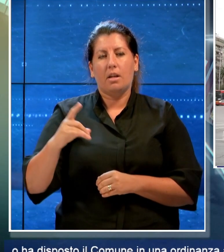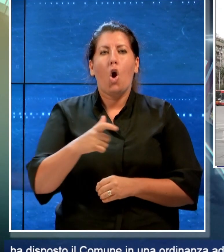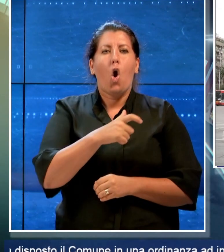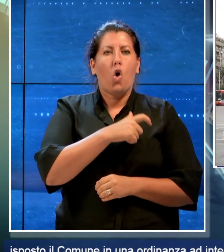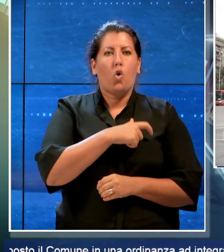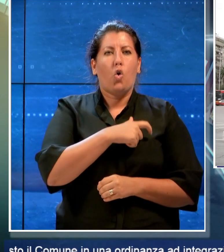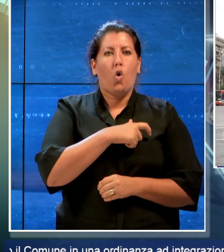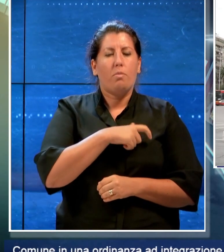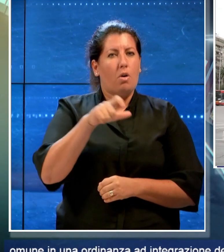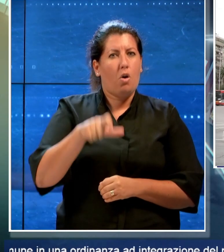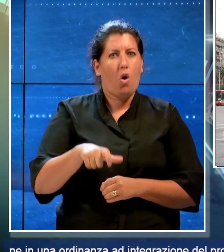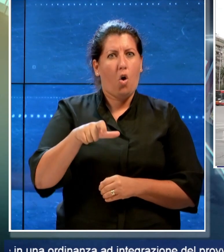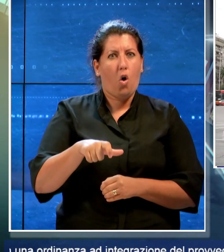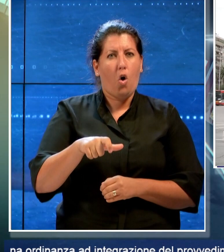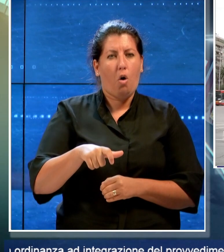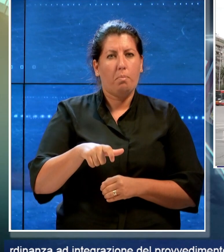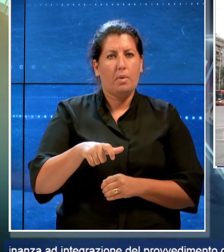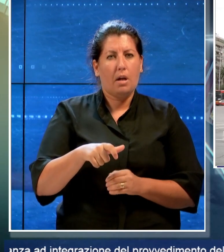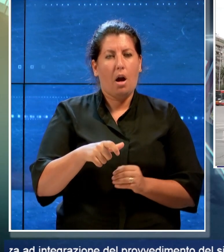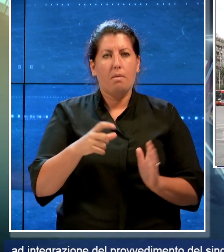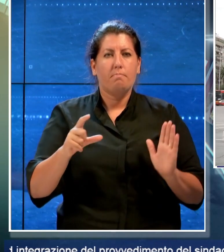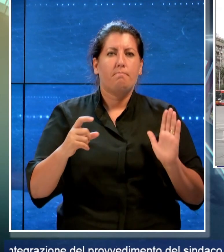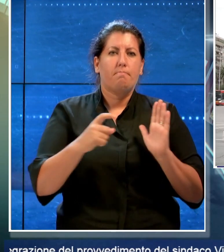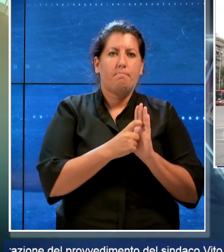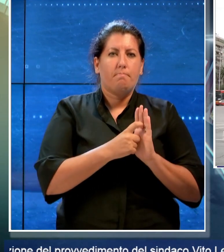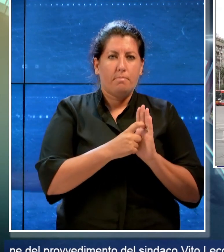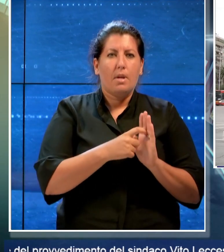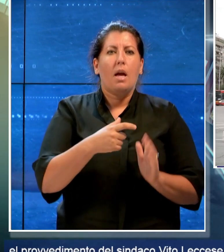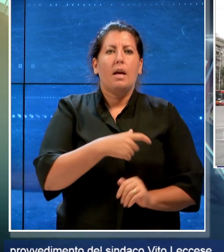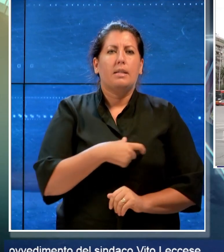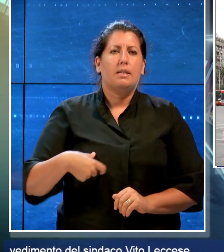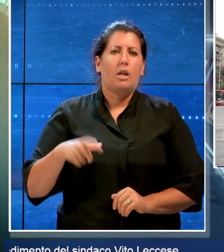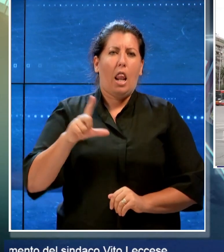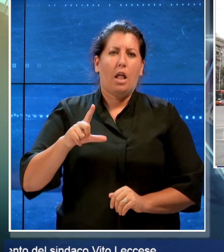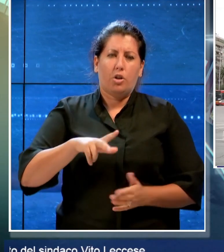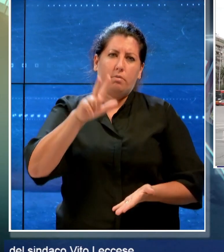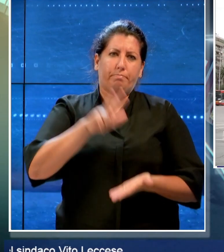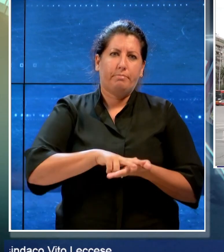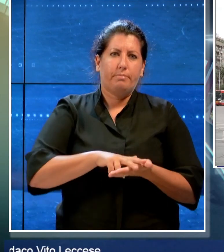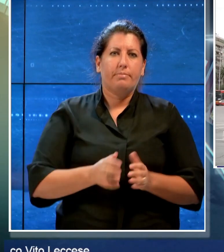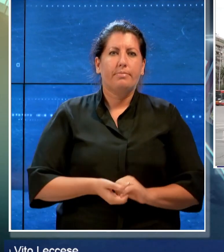in un'ordinanza ad integrazione del provvedimento del sindaco Vito Leccese.